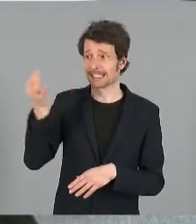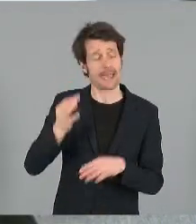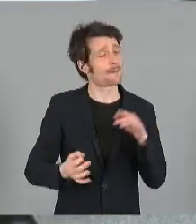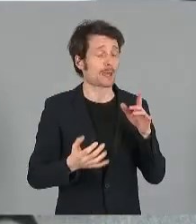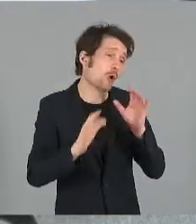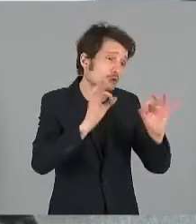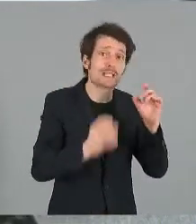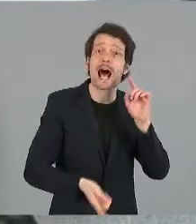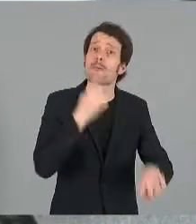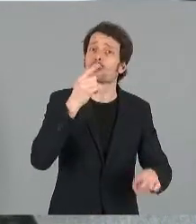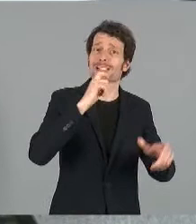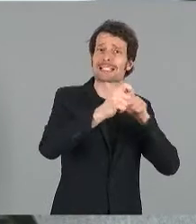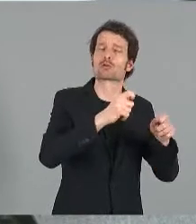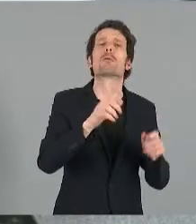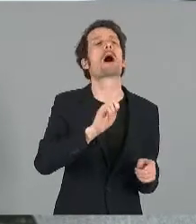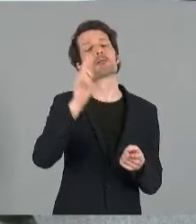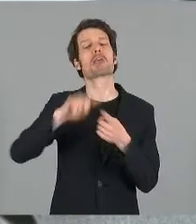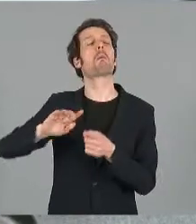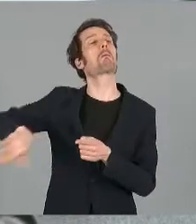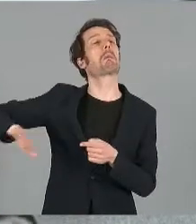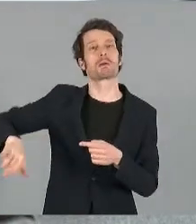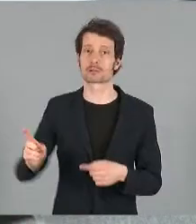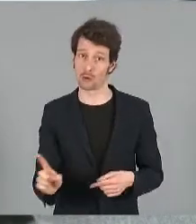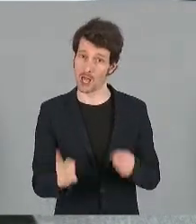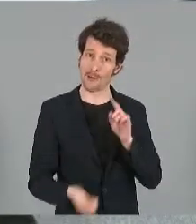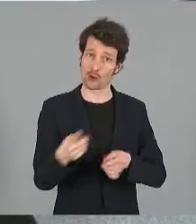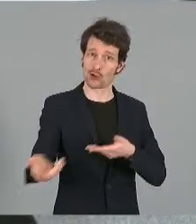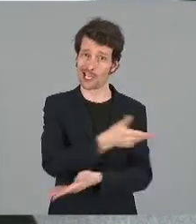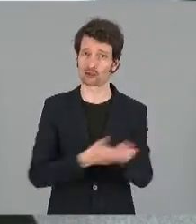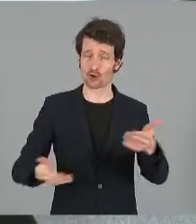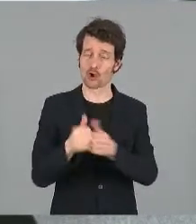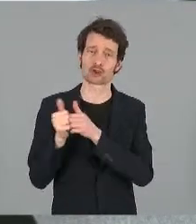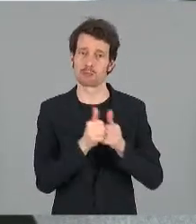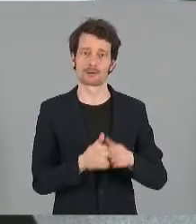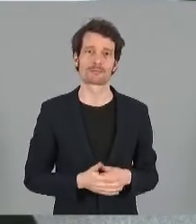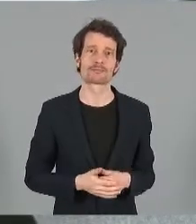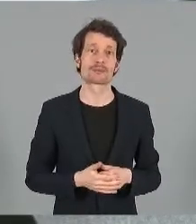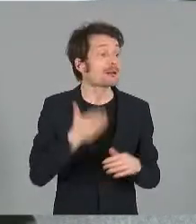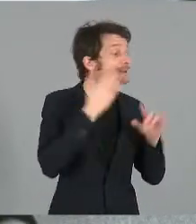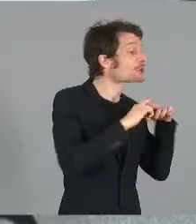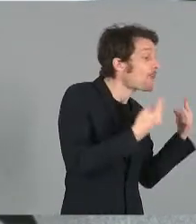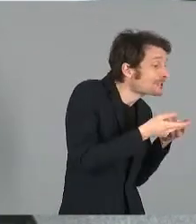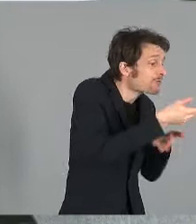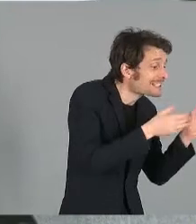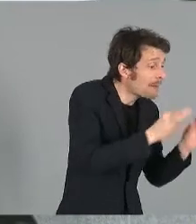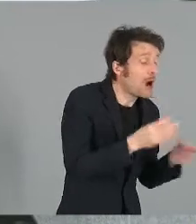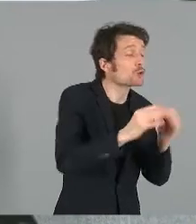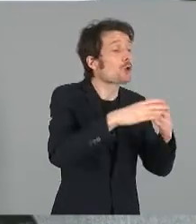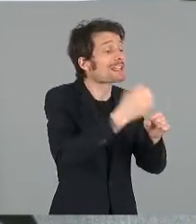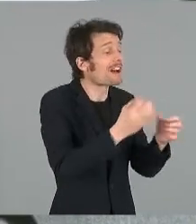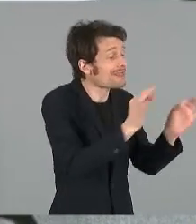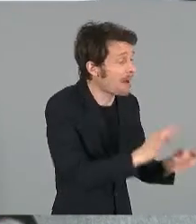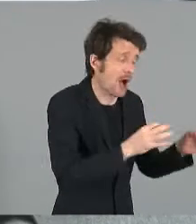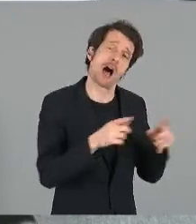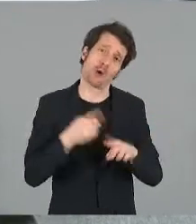et ce n'est pas un sujet secondaire. Et c'est important qu'on en parle aussi ensemble si ce sont des sujets qui ne sont pas abordés en commission ou en groupe de travail. Je me